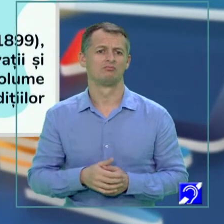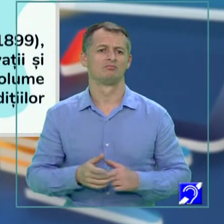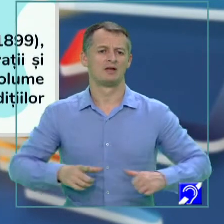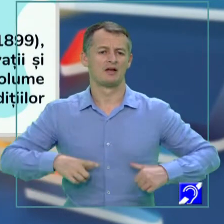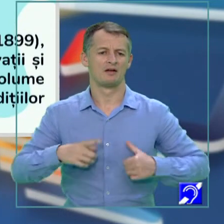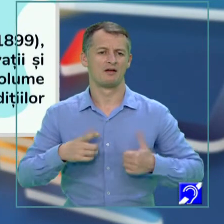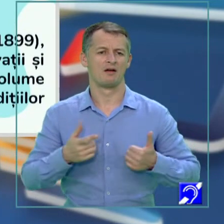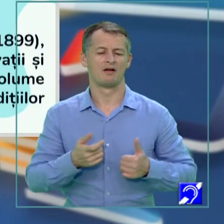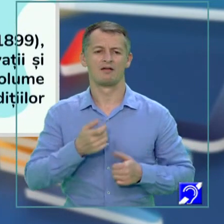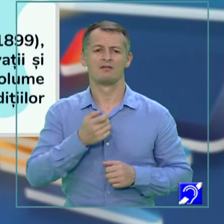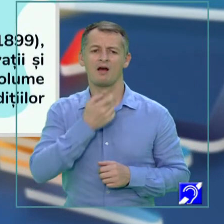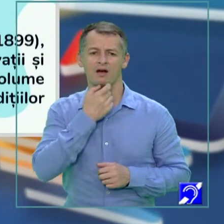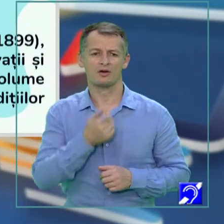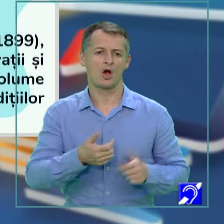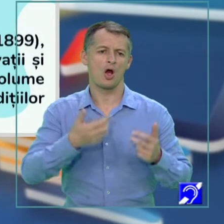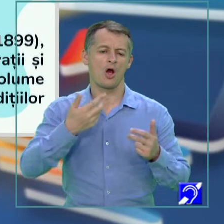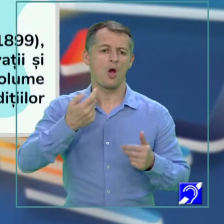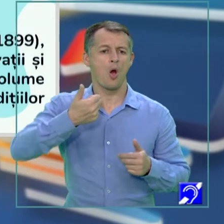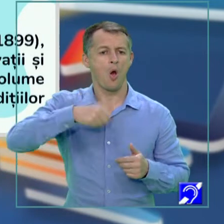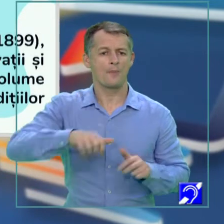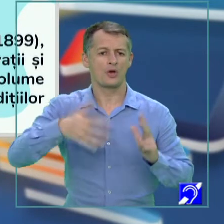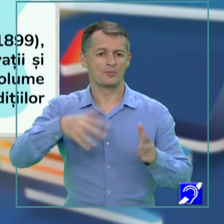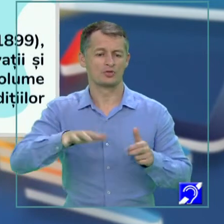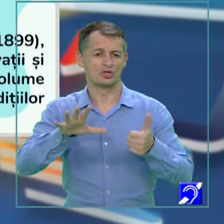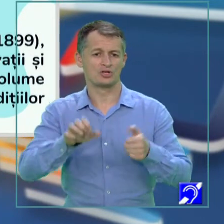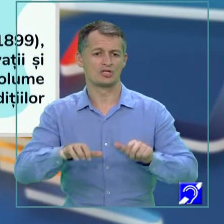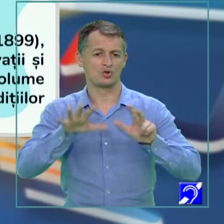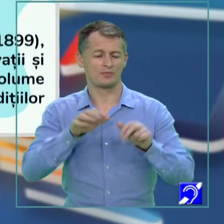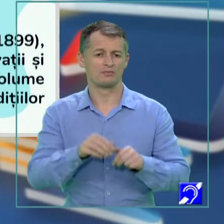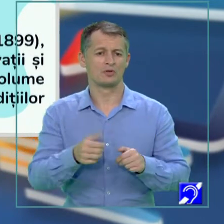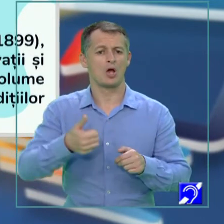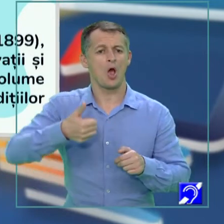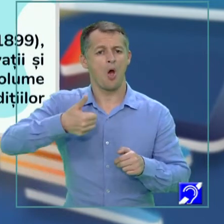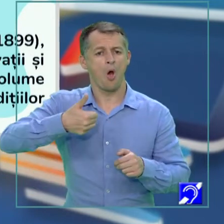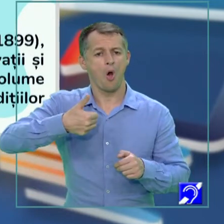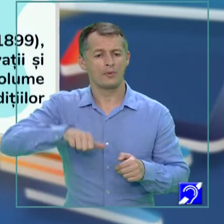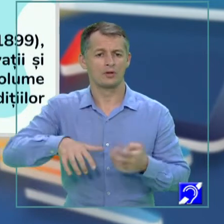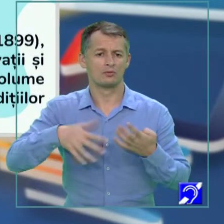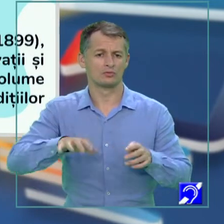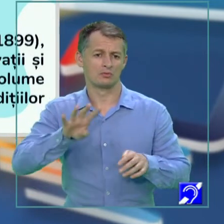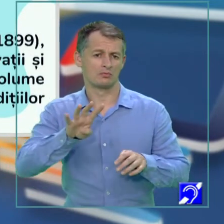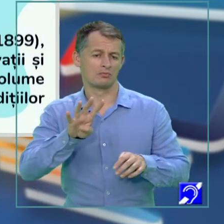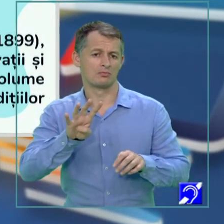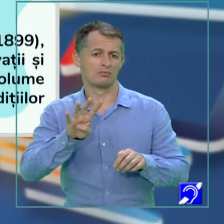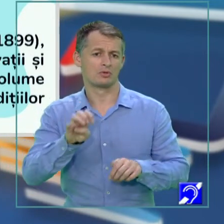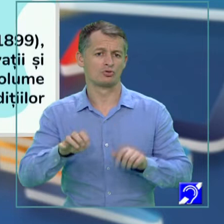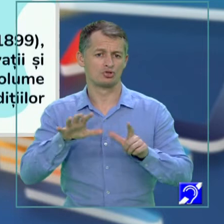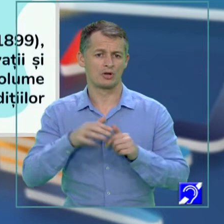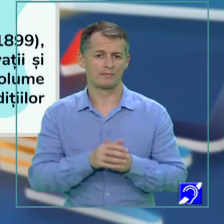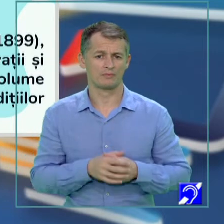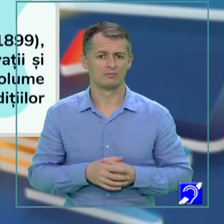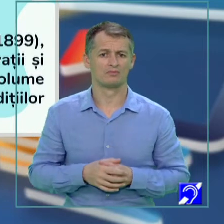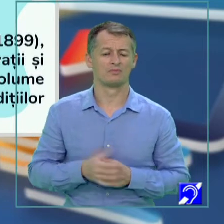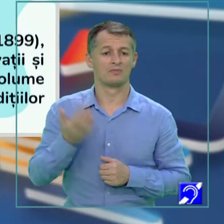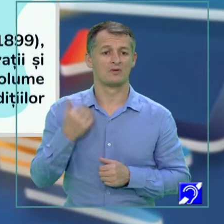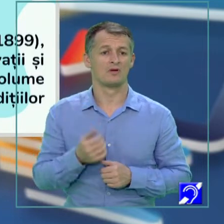1947, a fost savant, explorator, speolog și biolog român. La 25 de